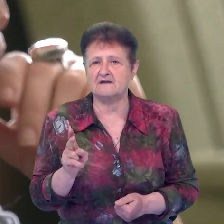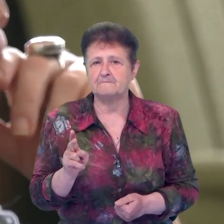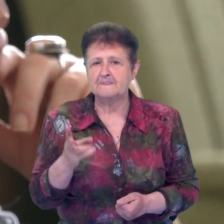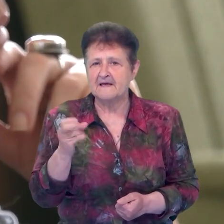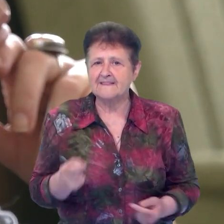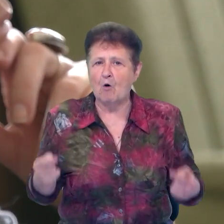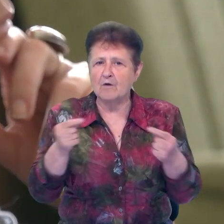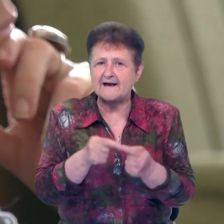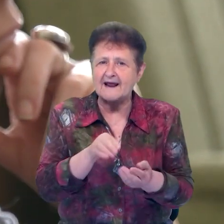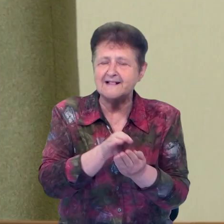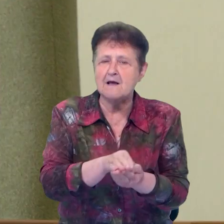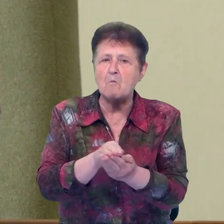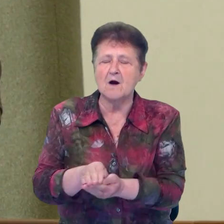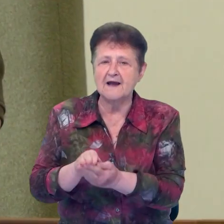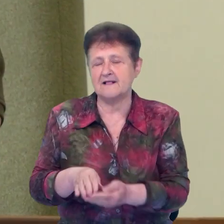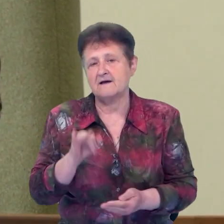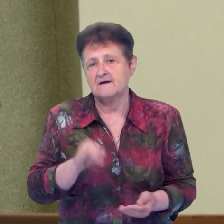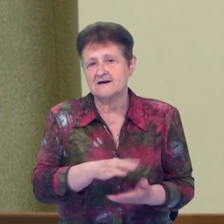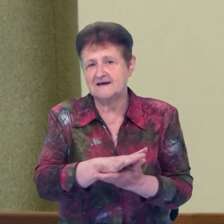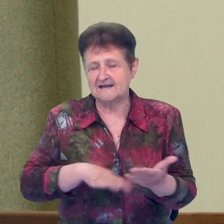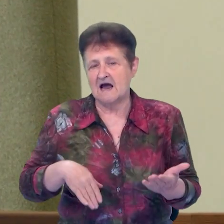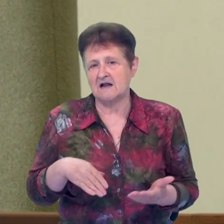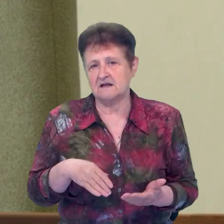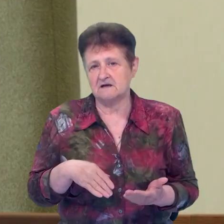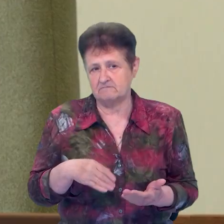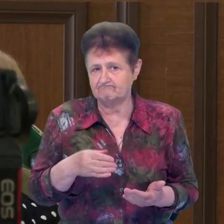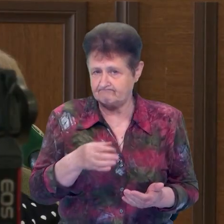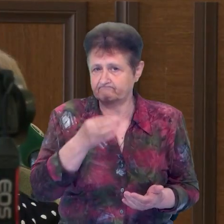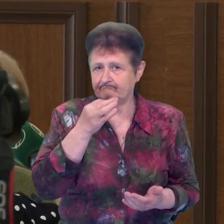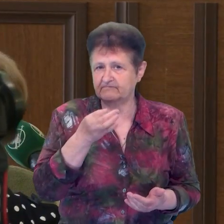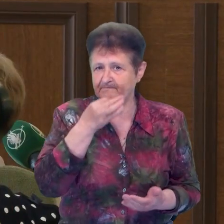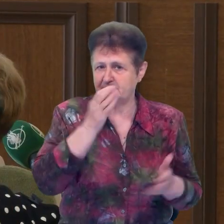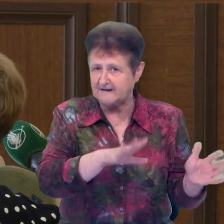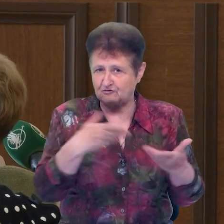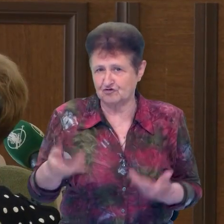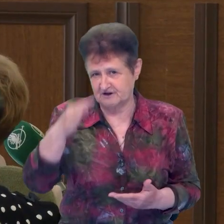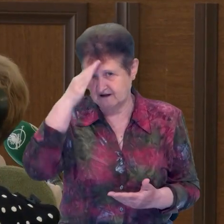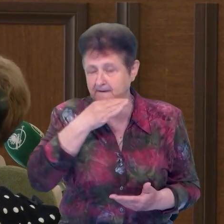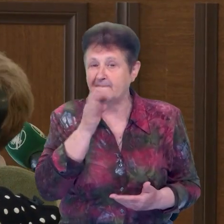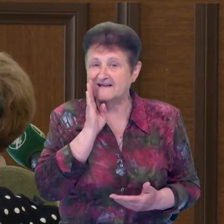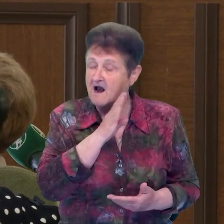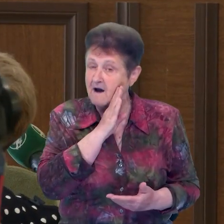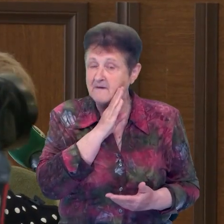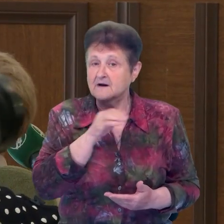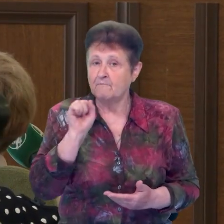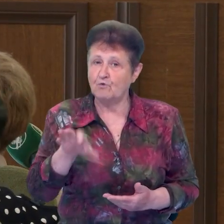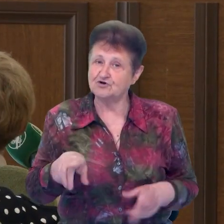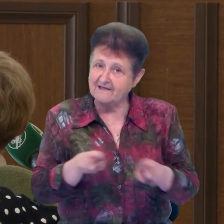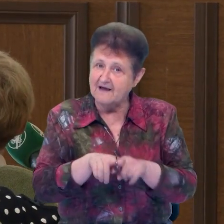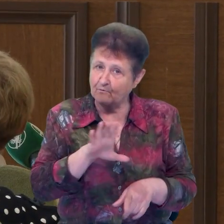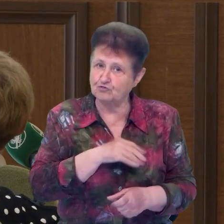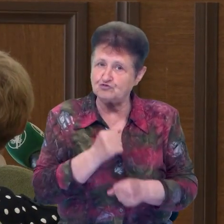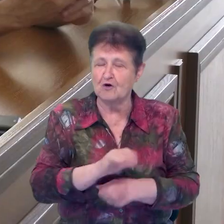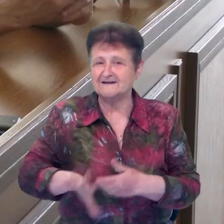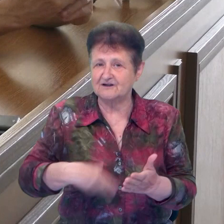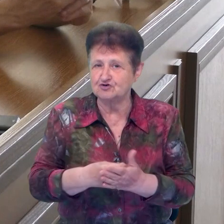конкретній могилі і далі батькам довідомо поставити, що дивіться, це може бути зроблено так, так і так і за